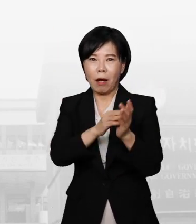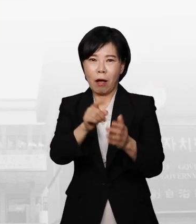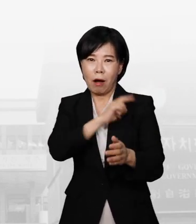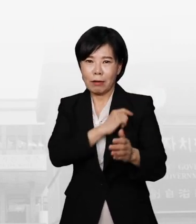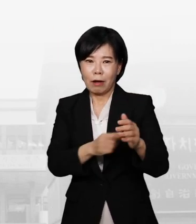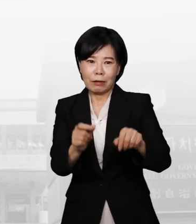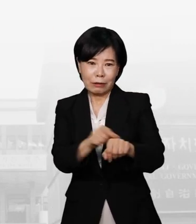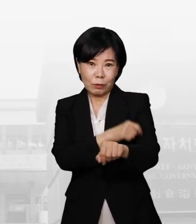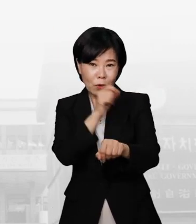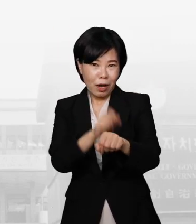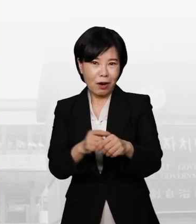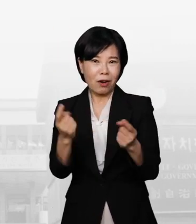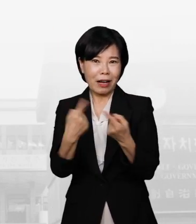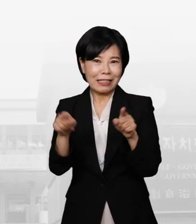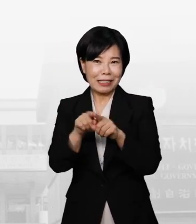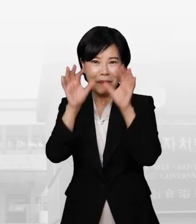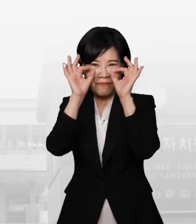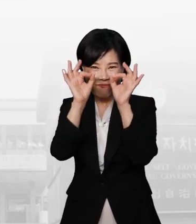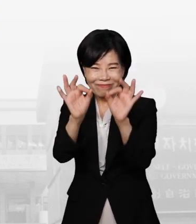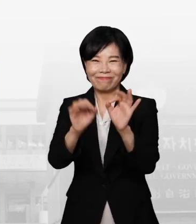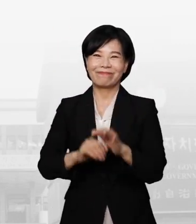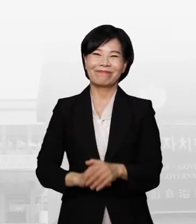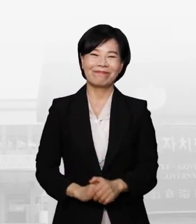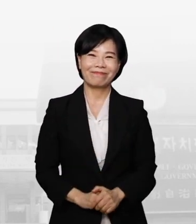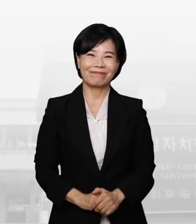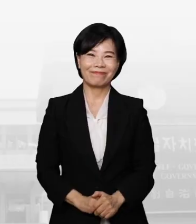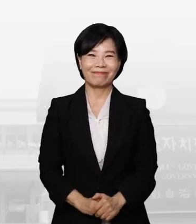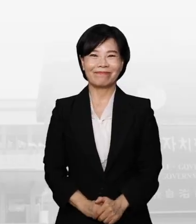그 중 가장 눈길을 끄는 영상 함께 만나보시죠.